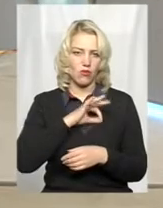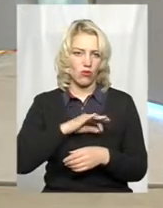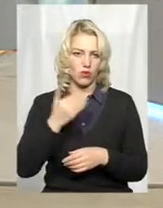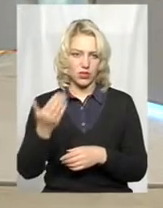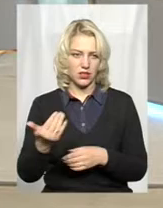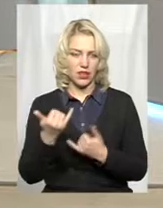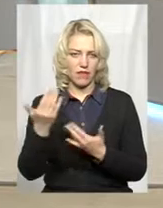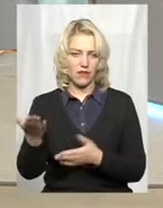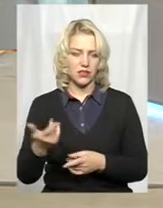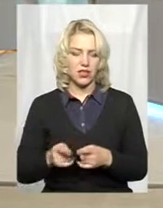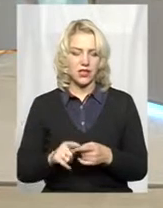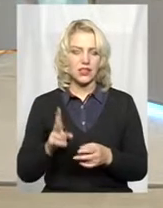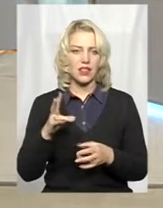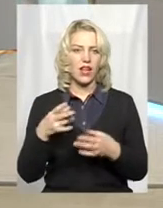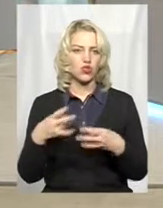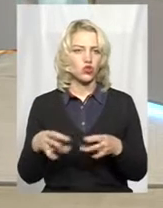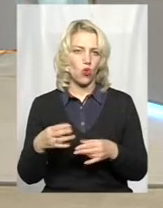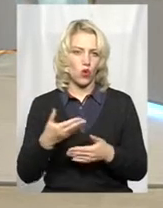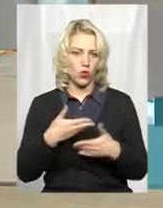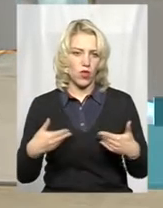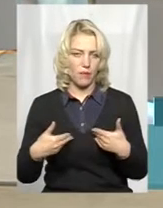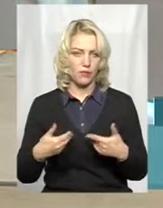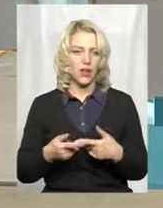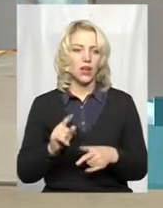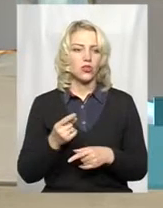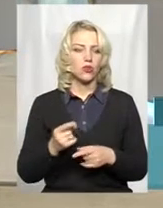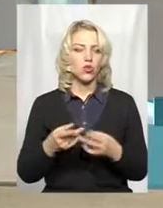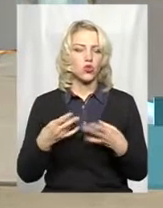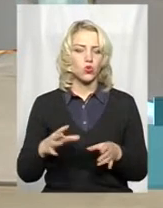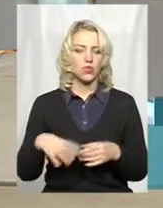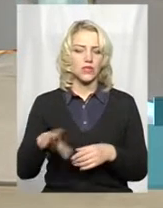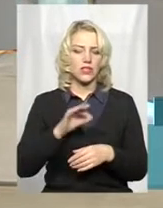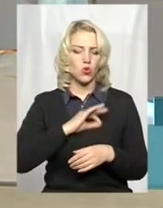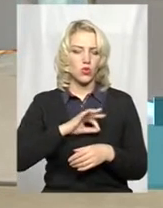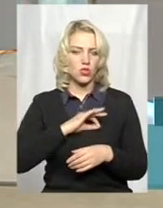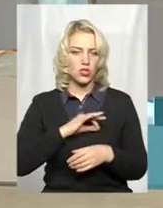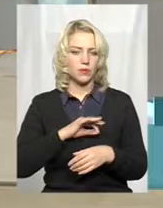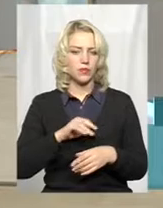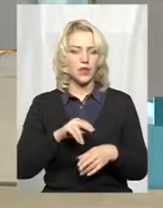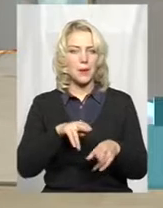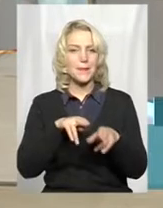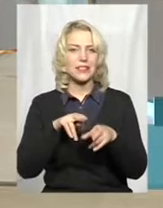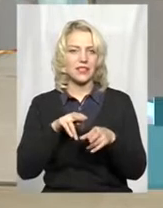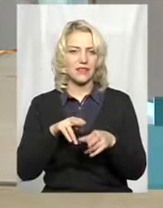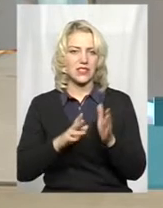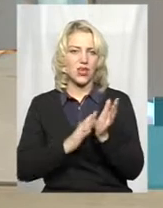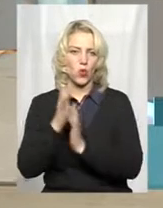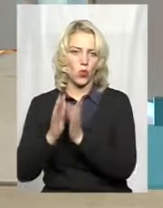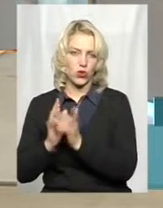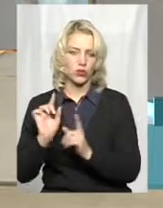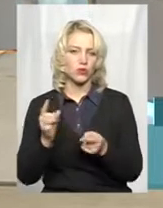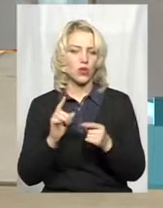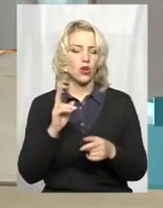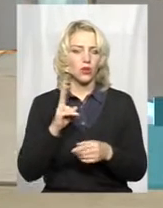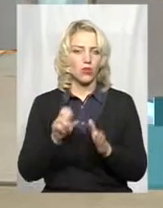більшість йде на шкоду. На шкоду всіх користувачів Мисливських гідь, тому що ці люди, які займаються фактично цим ночним